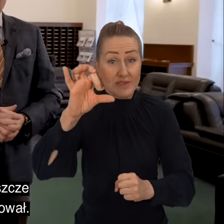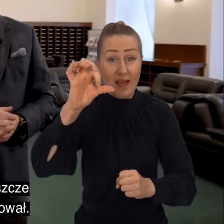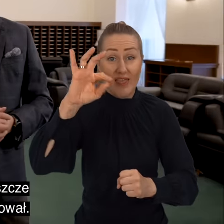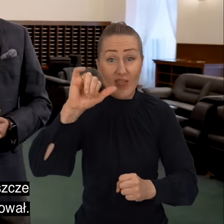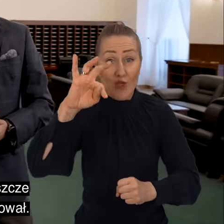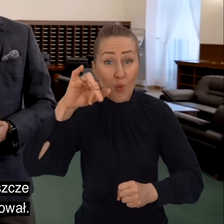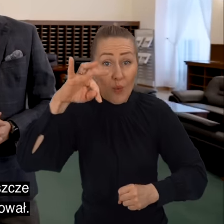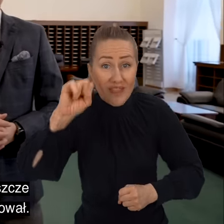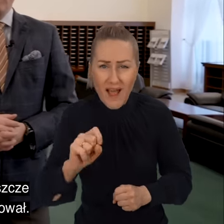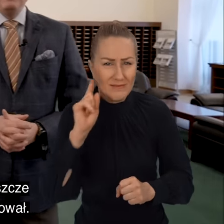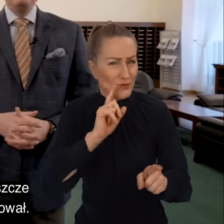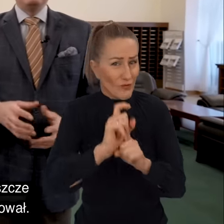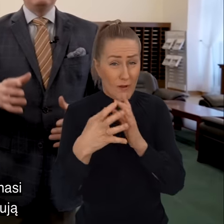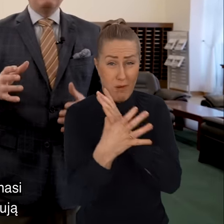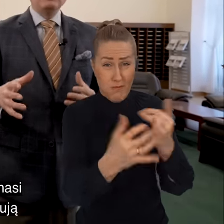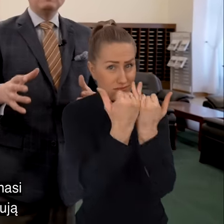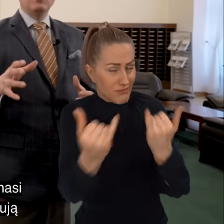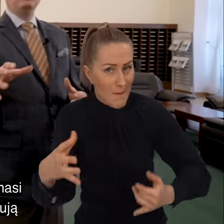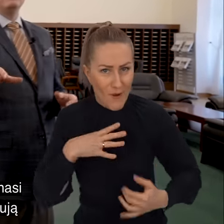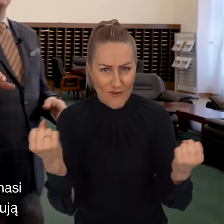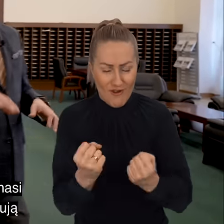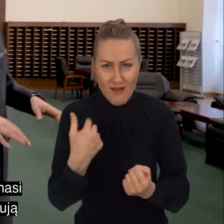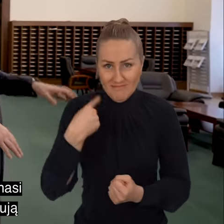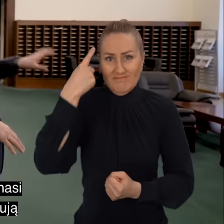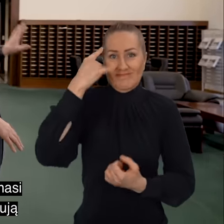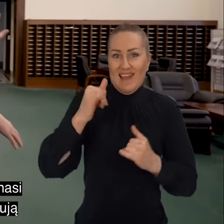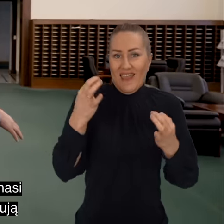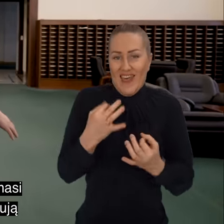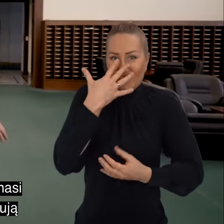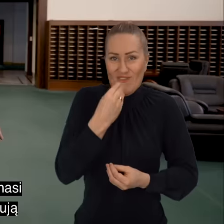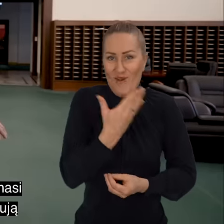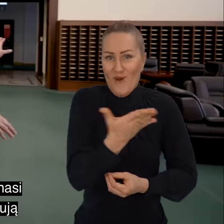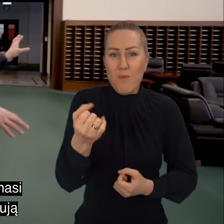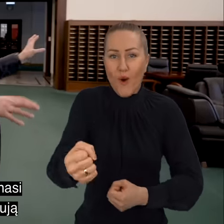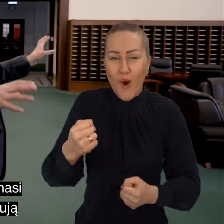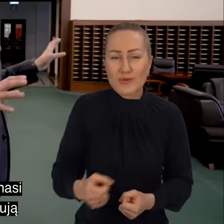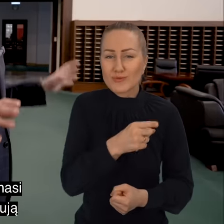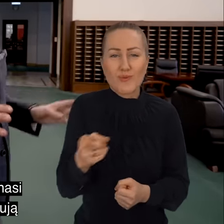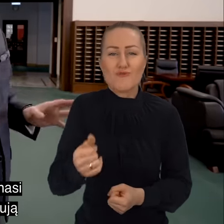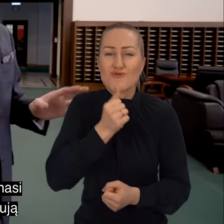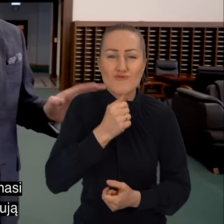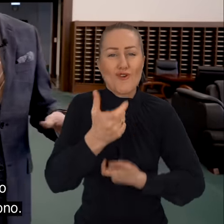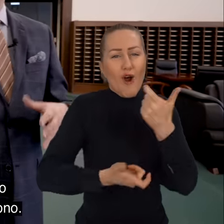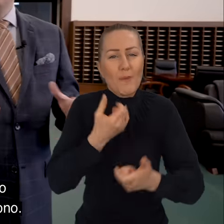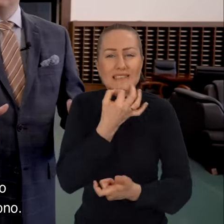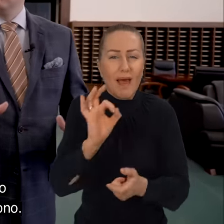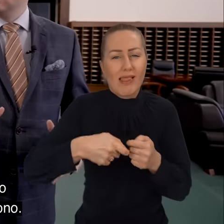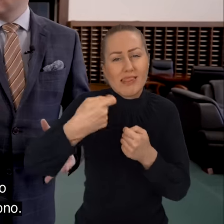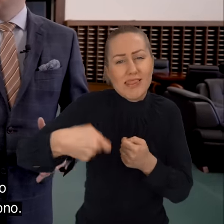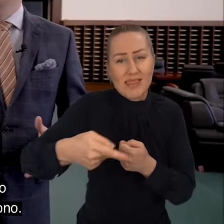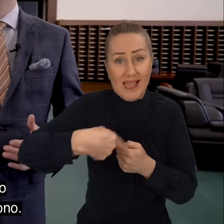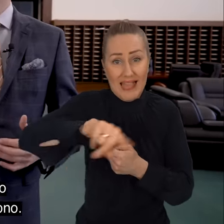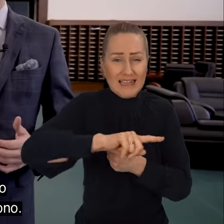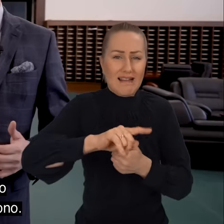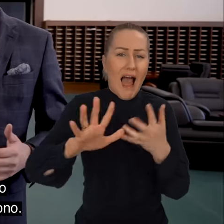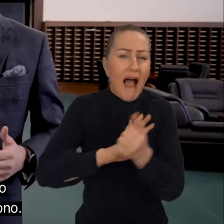określeń formułował. Jak myślę sobie o tym, jak nasi współcześni posłowie próbują robić obstrukcję